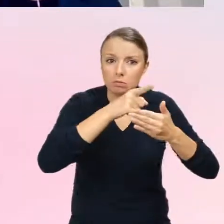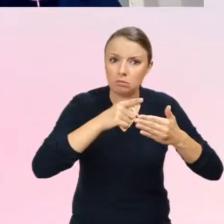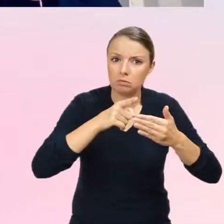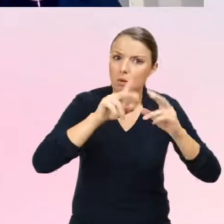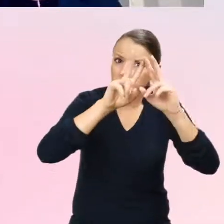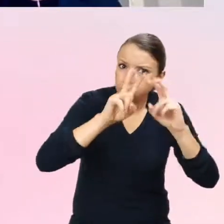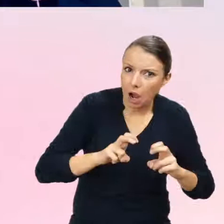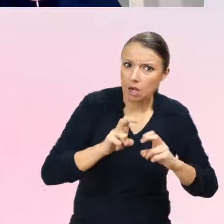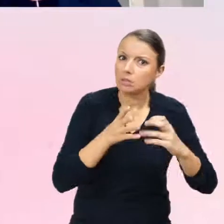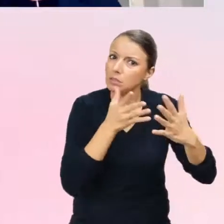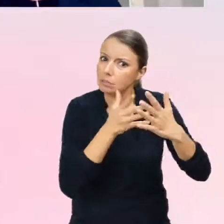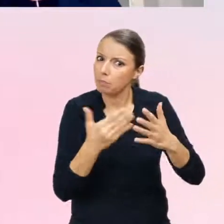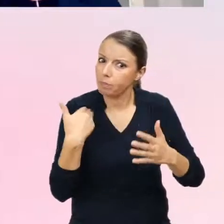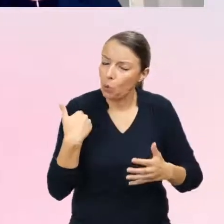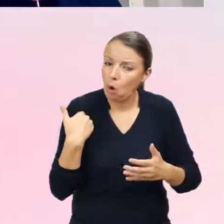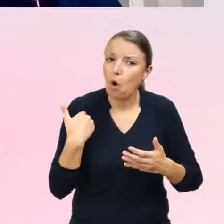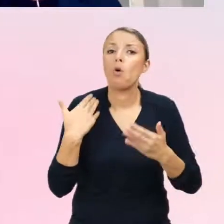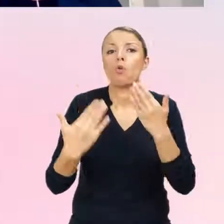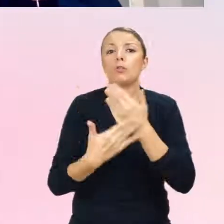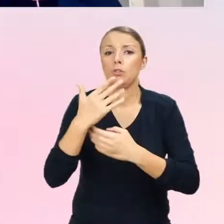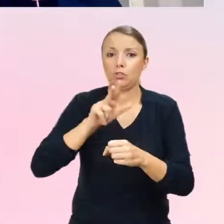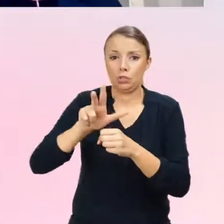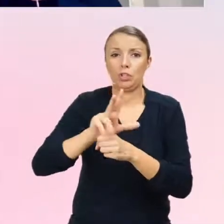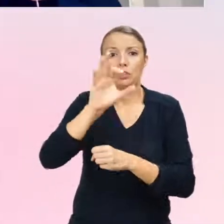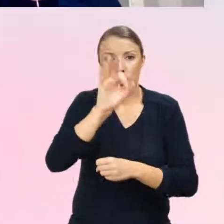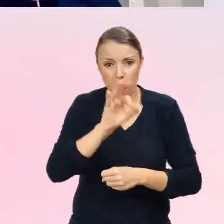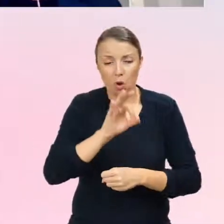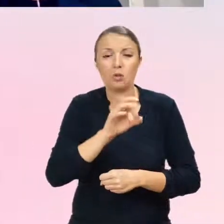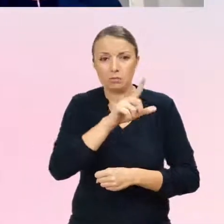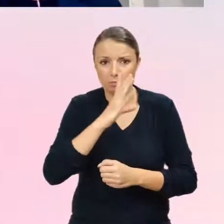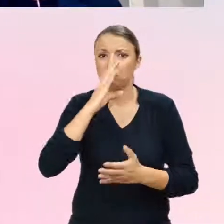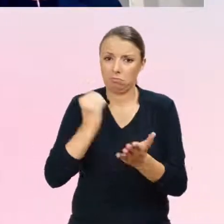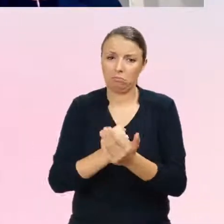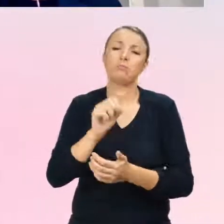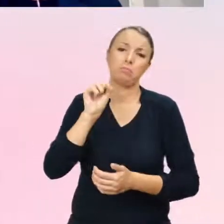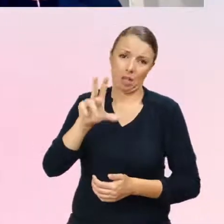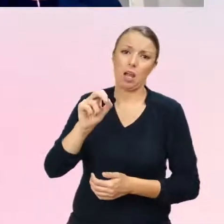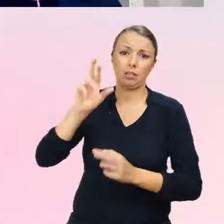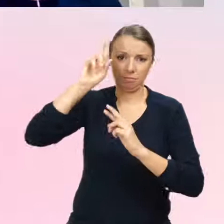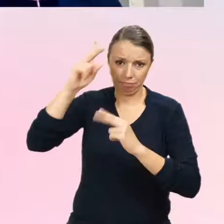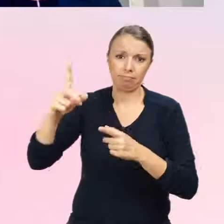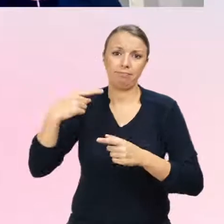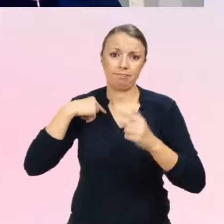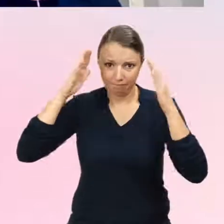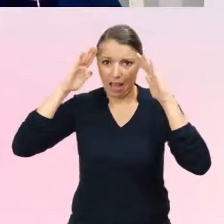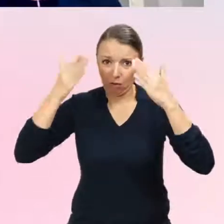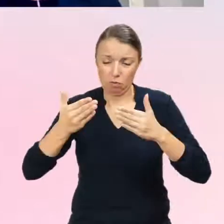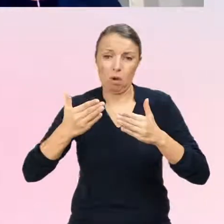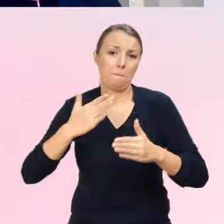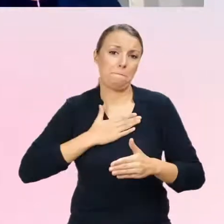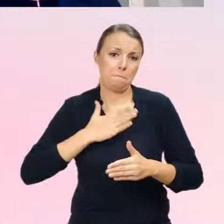% potwierdziło, że rozpoznano u nich